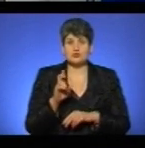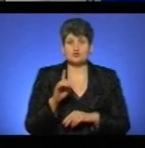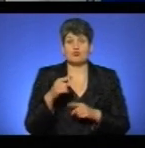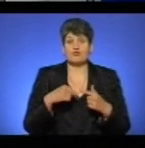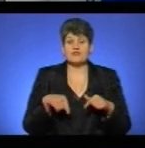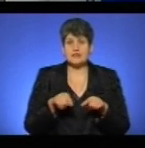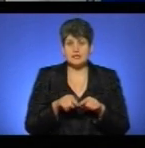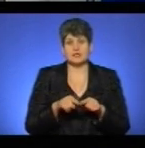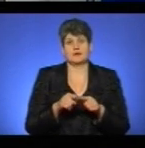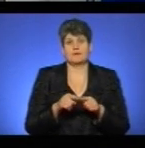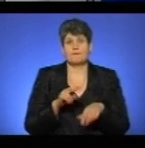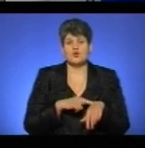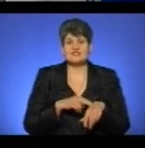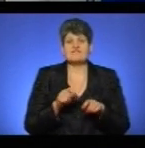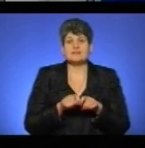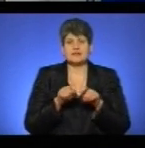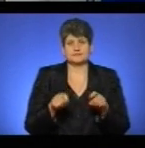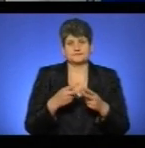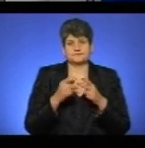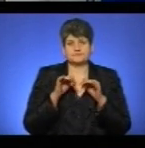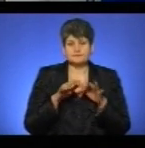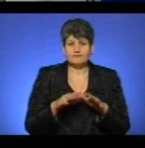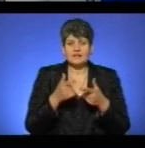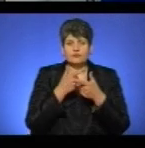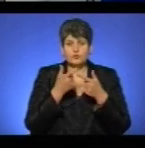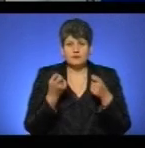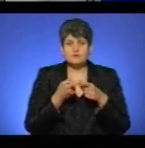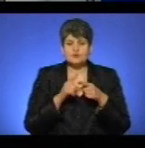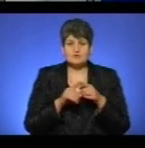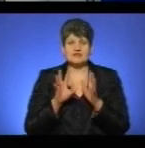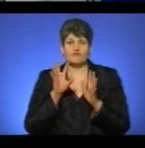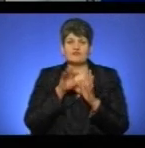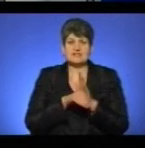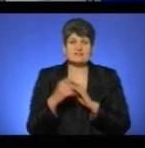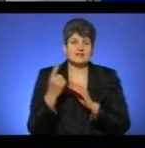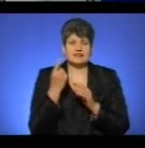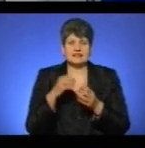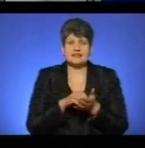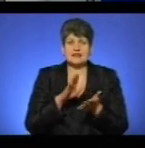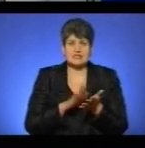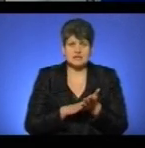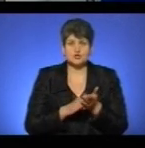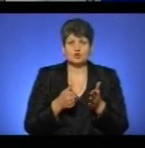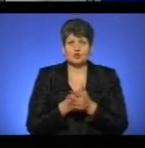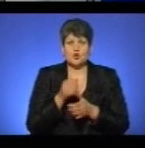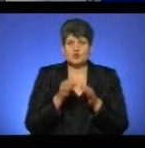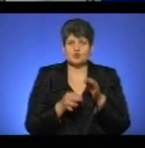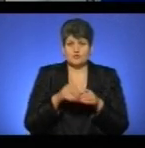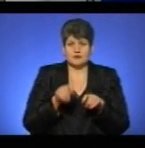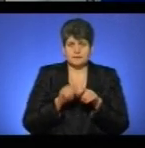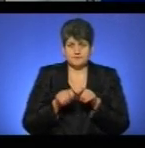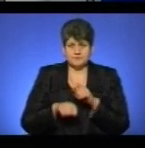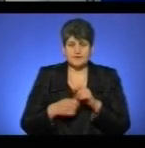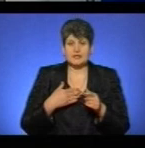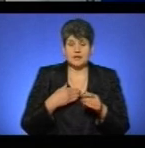поліції відкрили кримінальне провадження. Інформацію про цю подію внесли до єдиного реєстру досудових розслідувань. Наші кореспонденти,